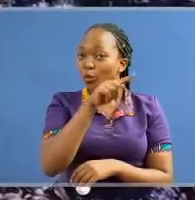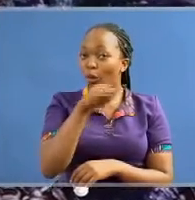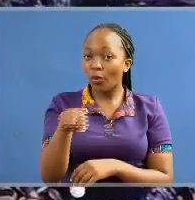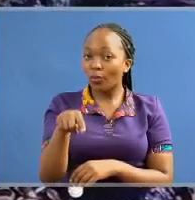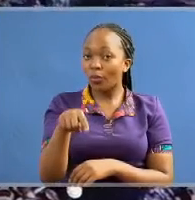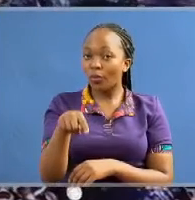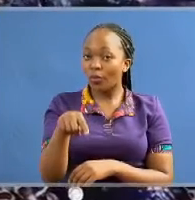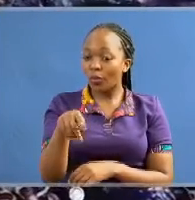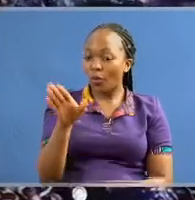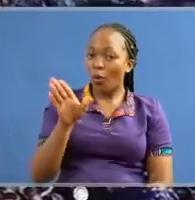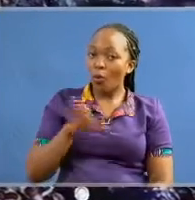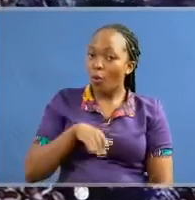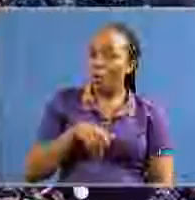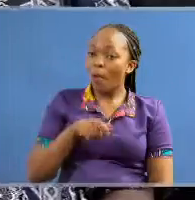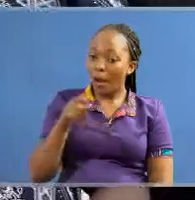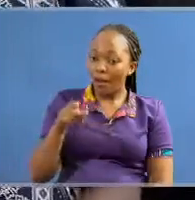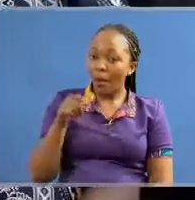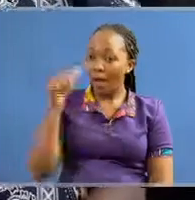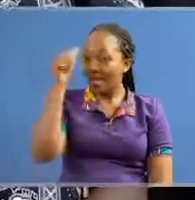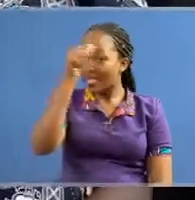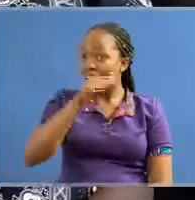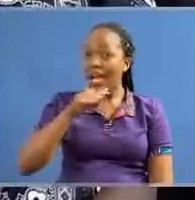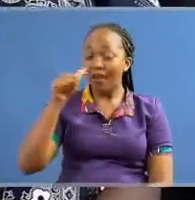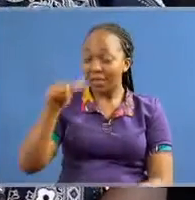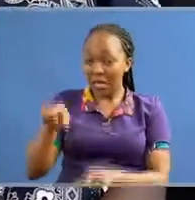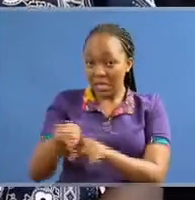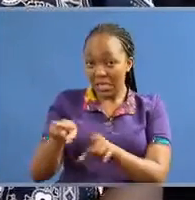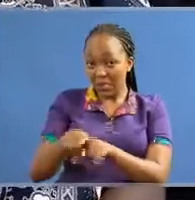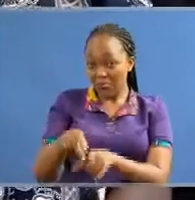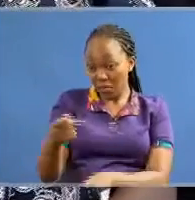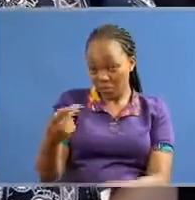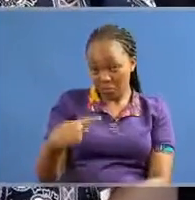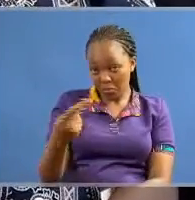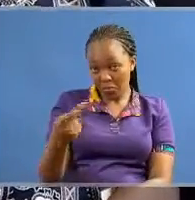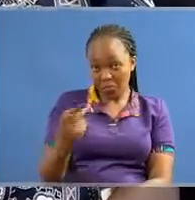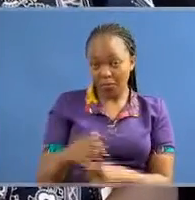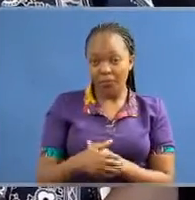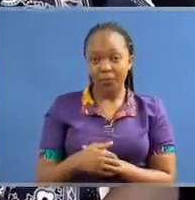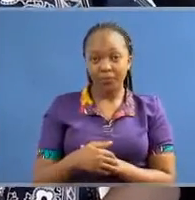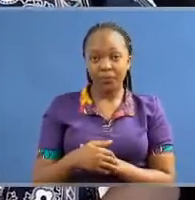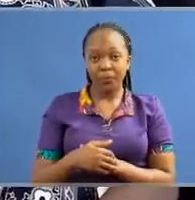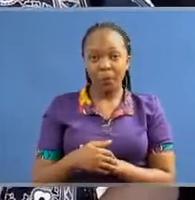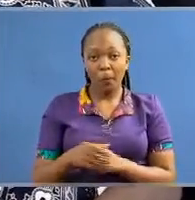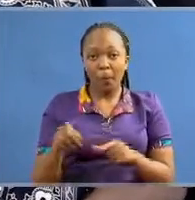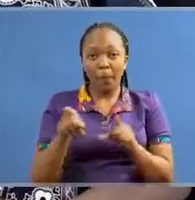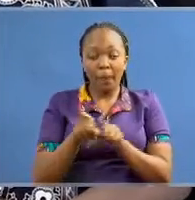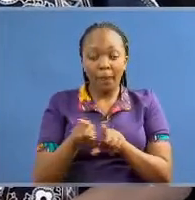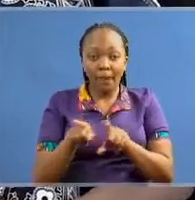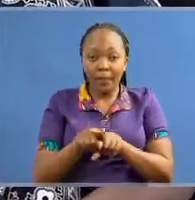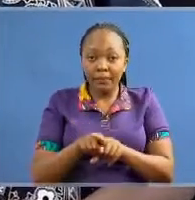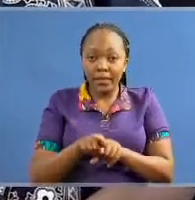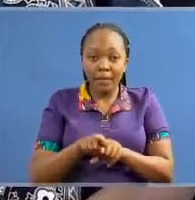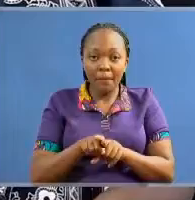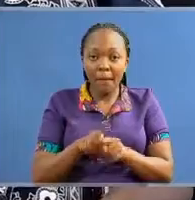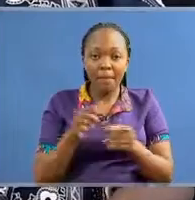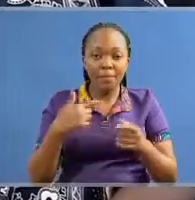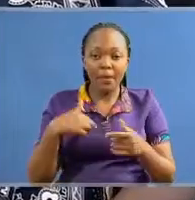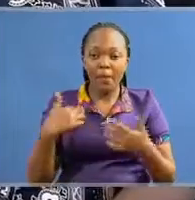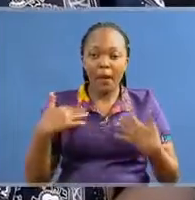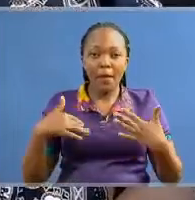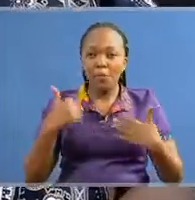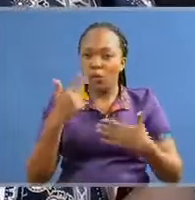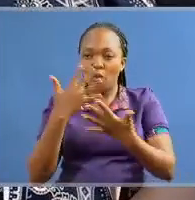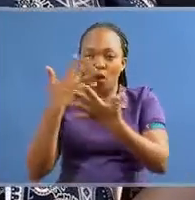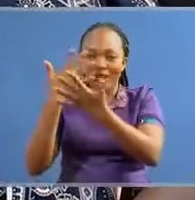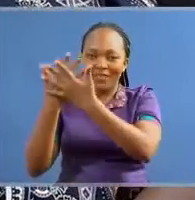lady is an African like you and I. Zaidi, wafungu haata pata furusa ya kutembelewa na wapendo wawo. Bada